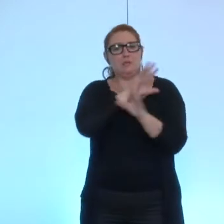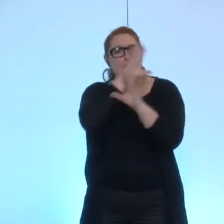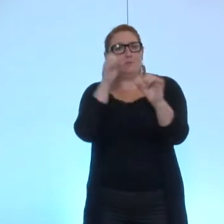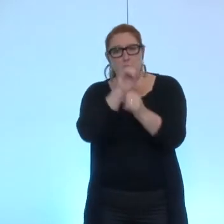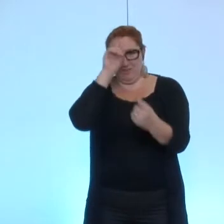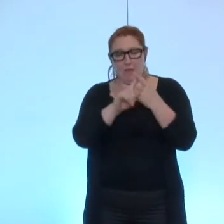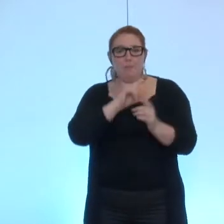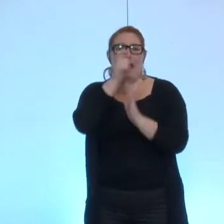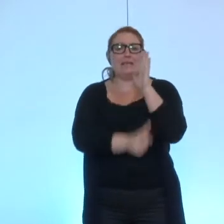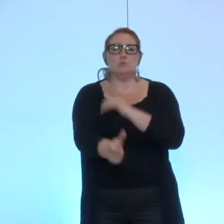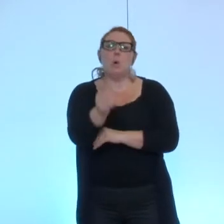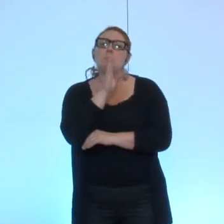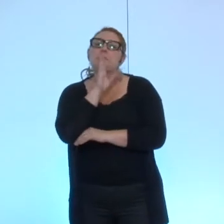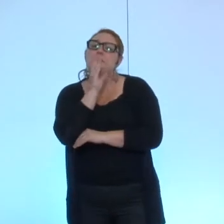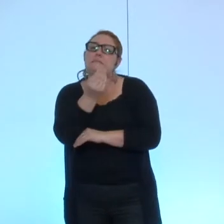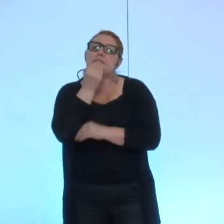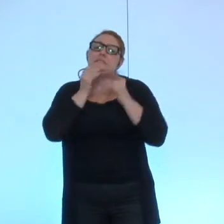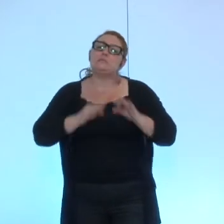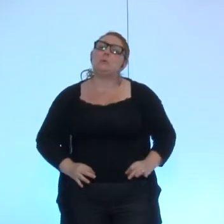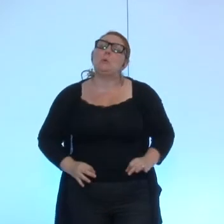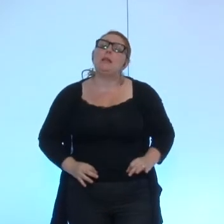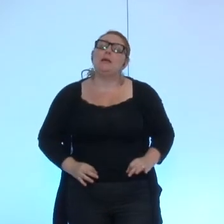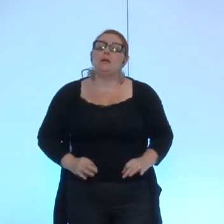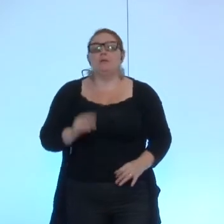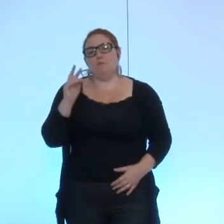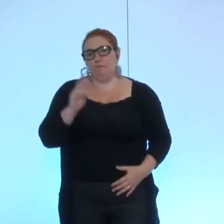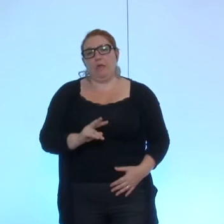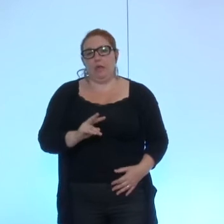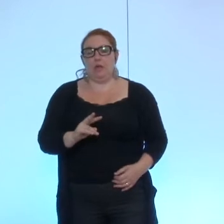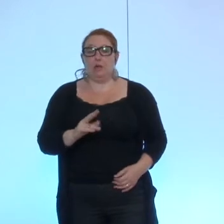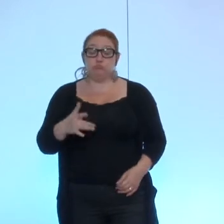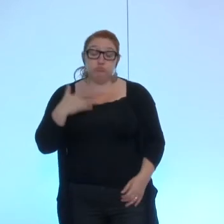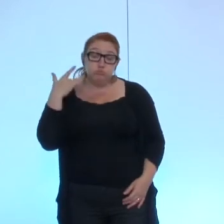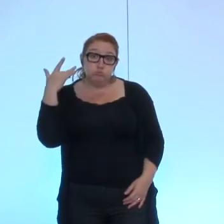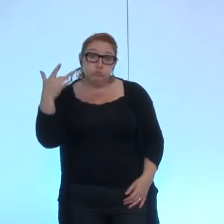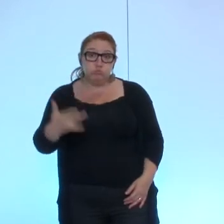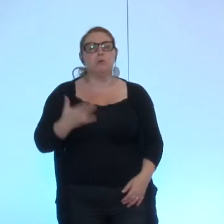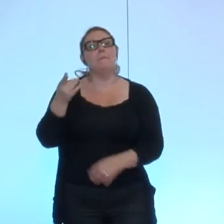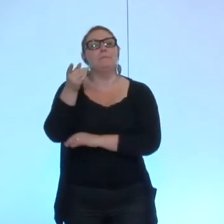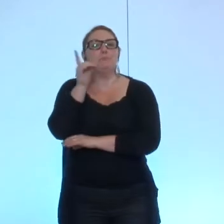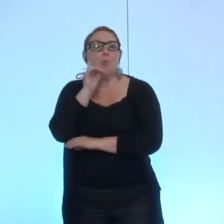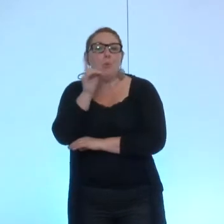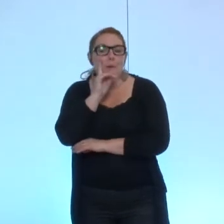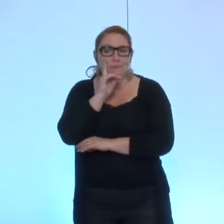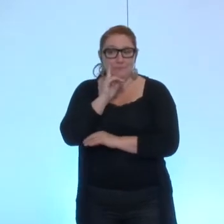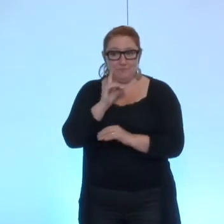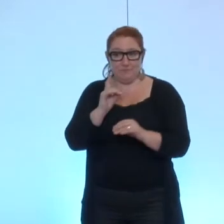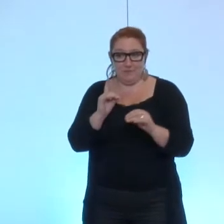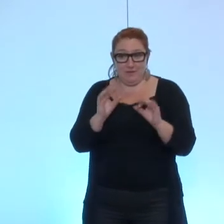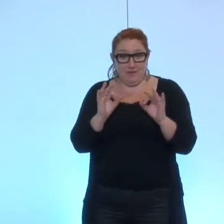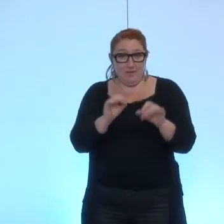la restauration scolaire c'est quelque chose qui est extrêmement intéressant parce que c'est la formation de